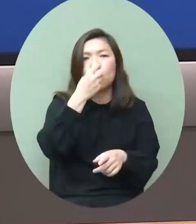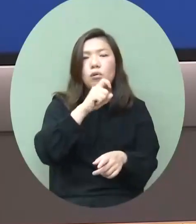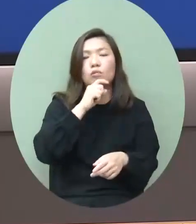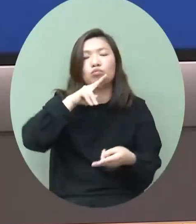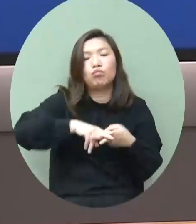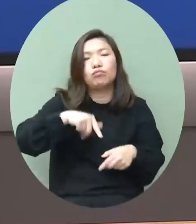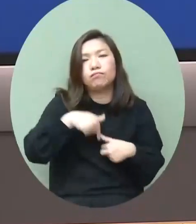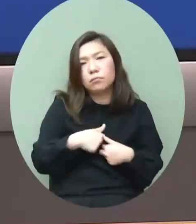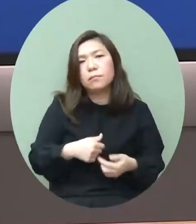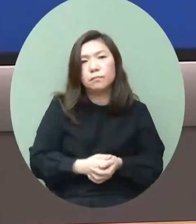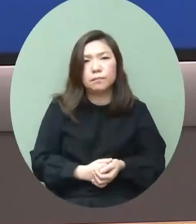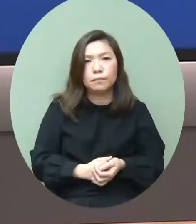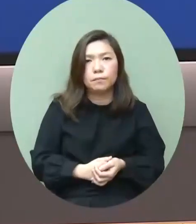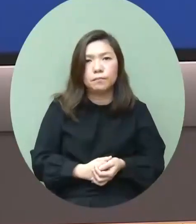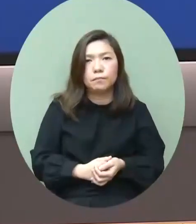的信心